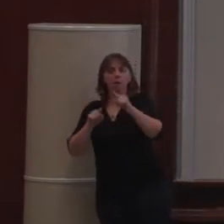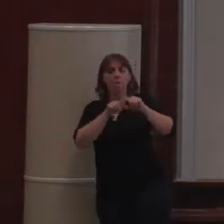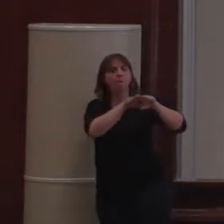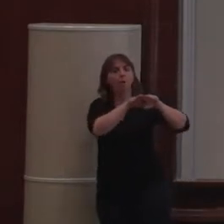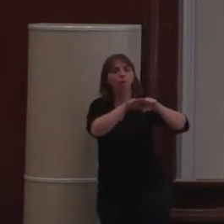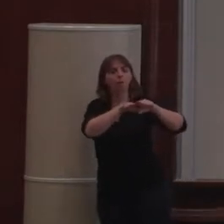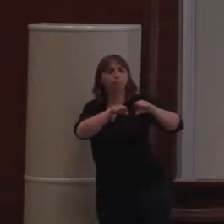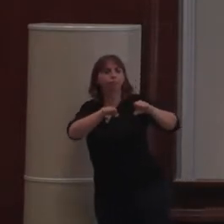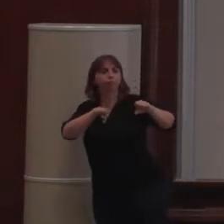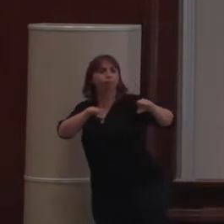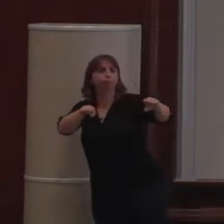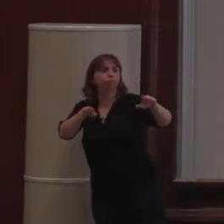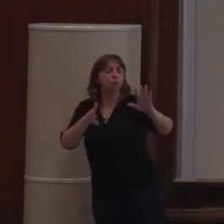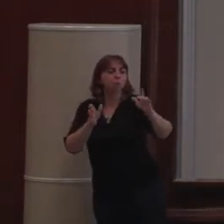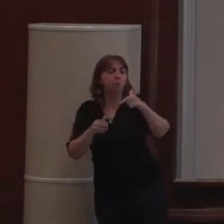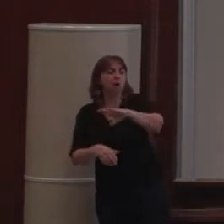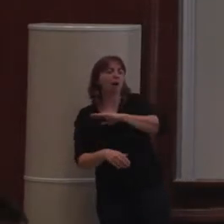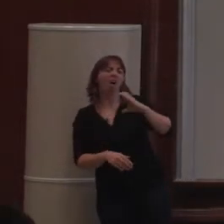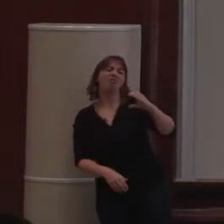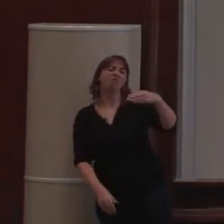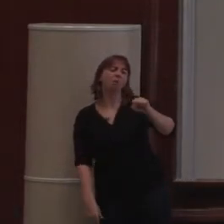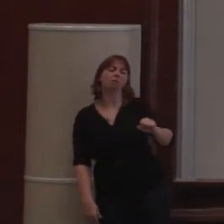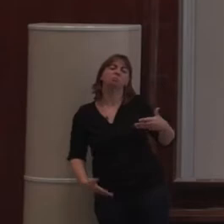Certaines lassitudes, peut-être, avec ce qu un CMS.